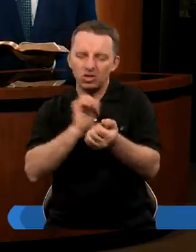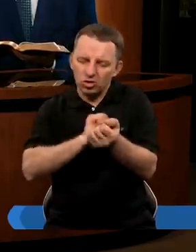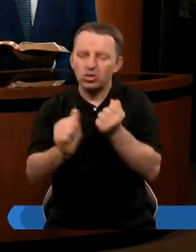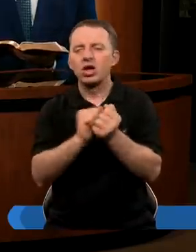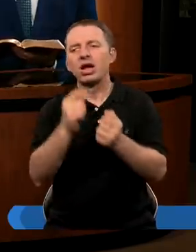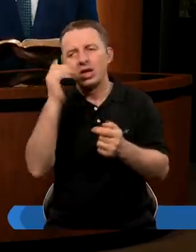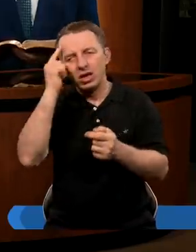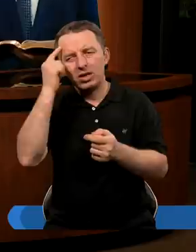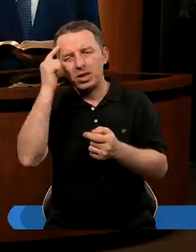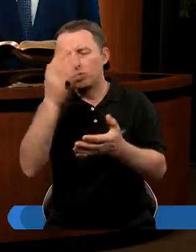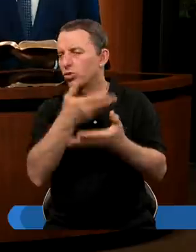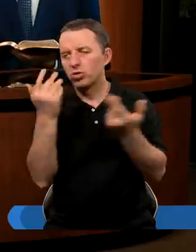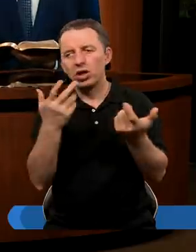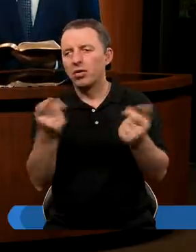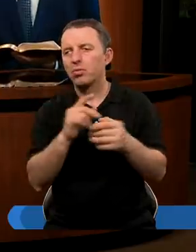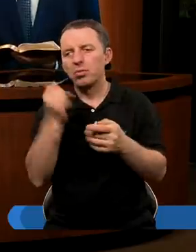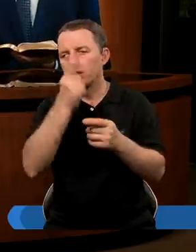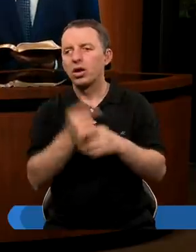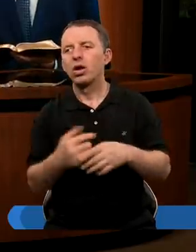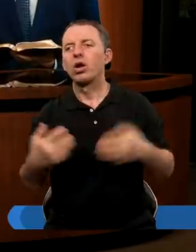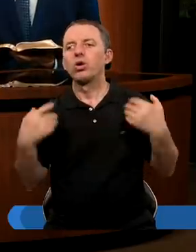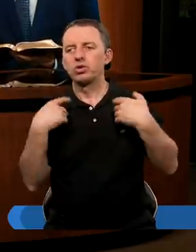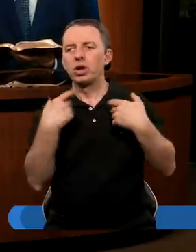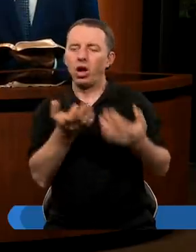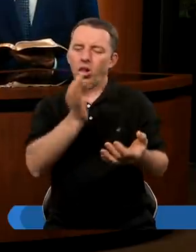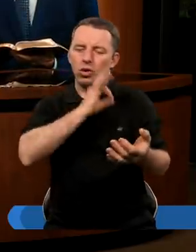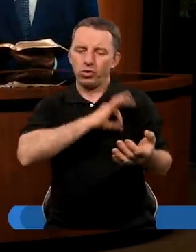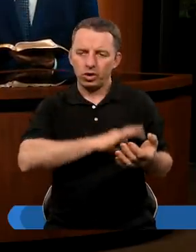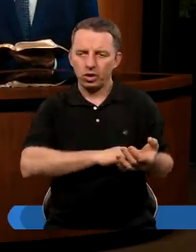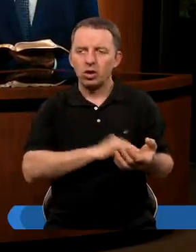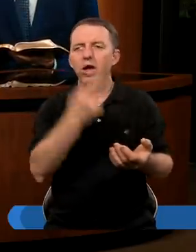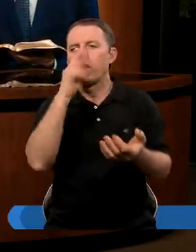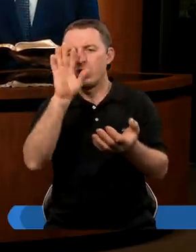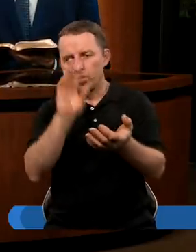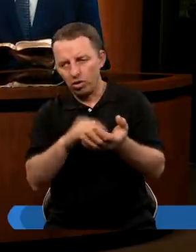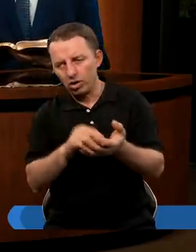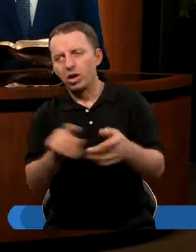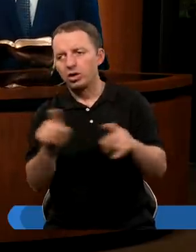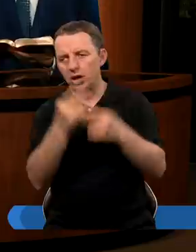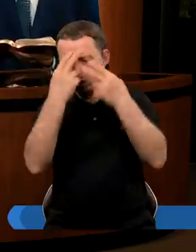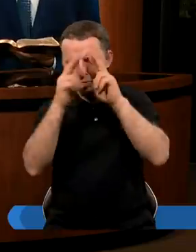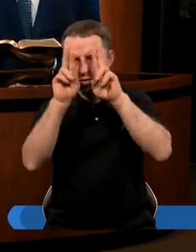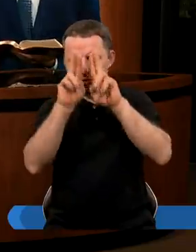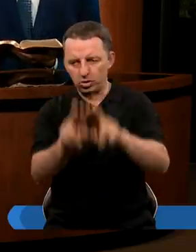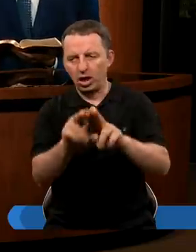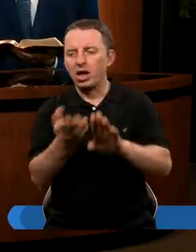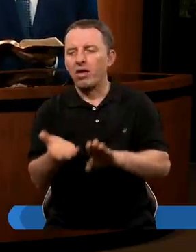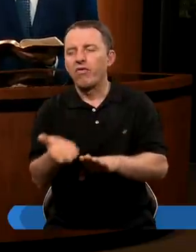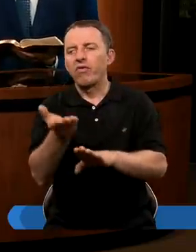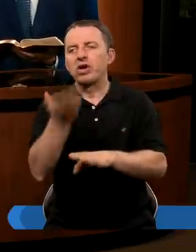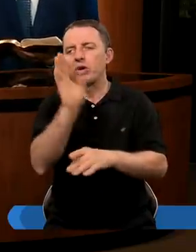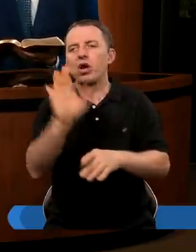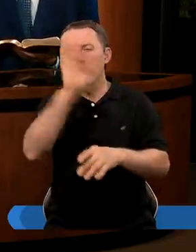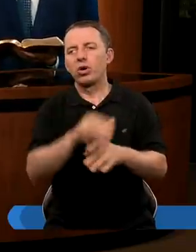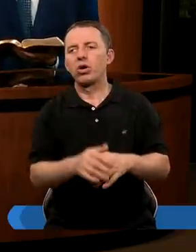o nim jest napisane. A później odzyskuje to wszystko, to jest jego doświadczenie i też uznaje tą wyższość